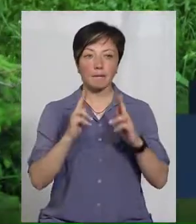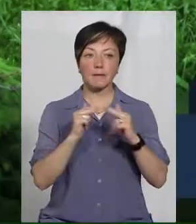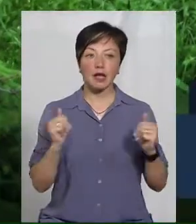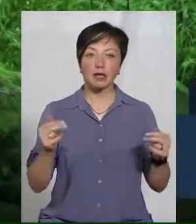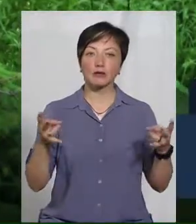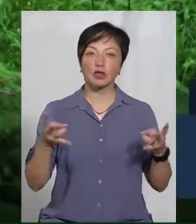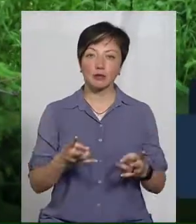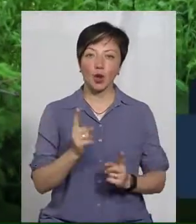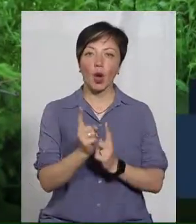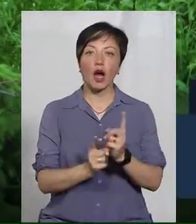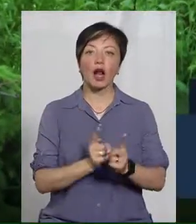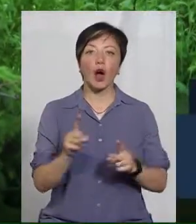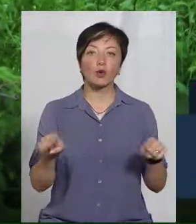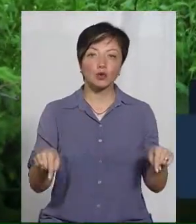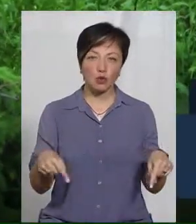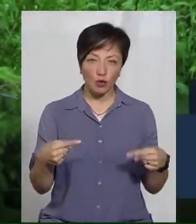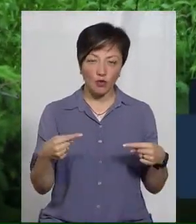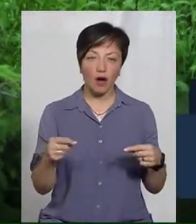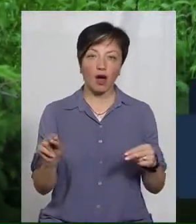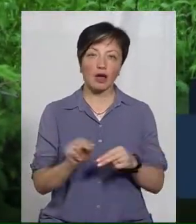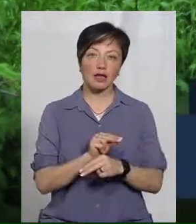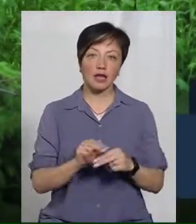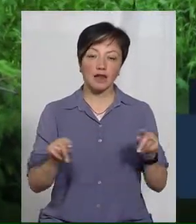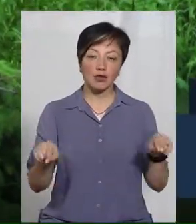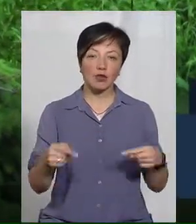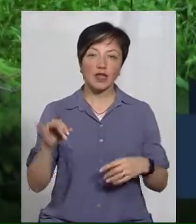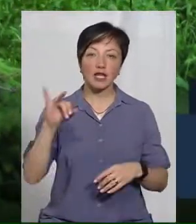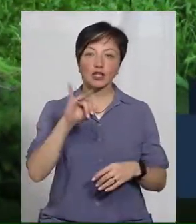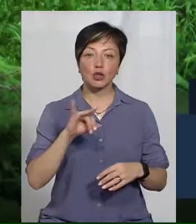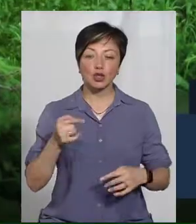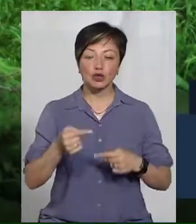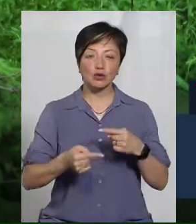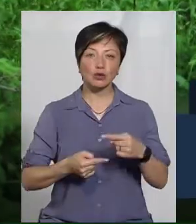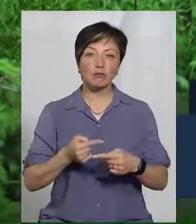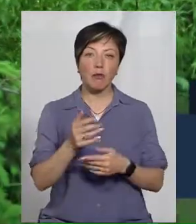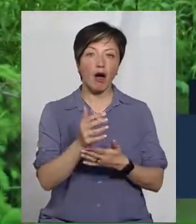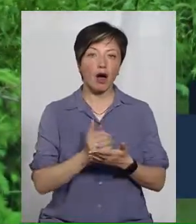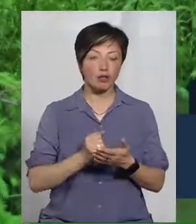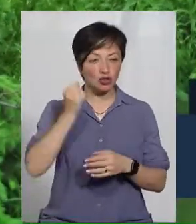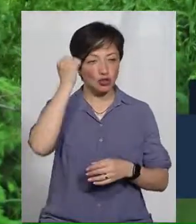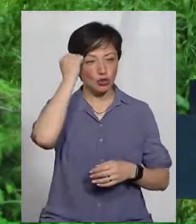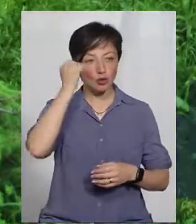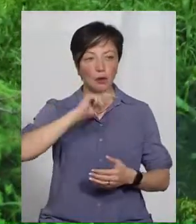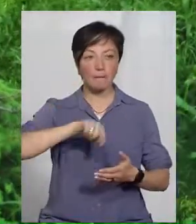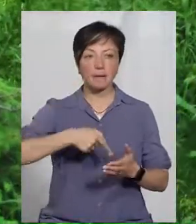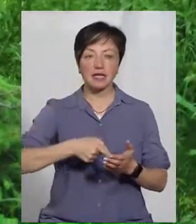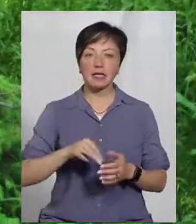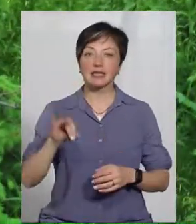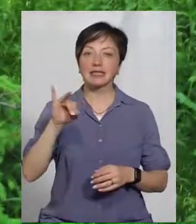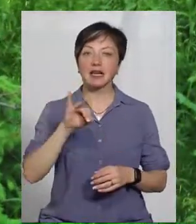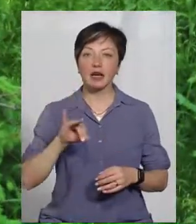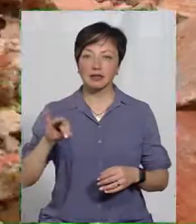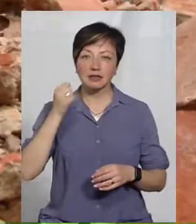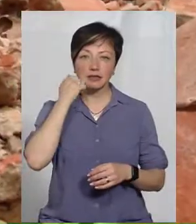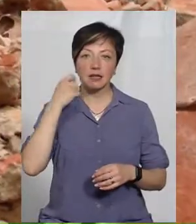реконструювати, відновити історичну спадщину міста Ізяслова, тому що місто Ізяславо –